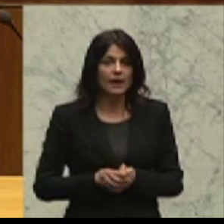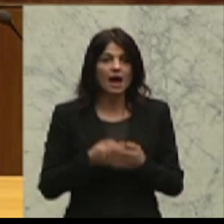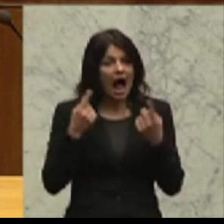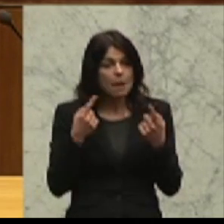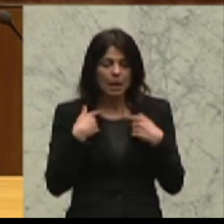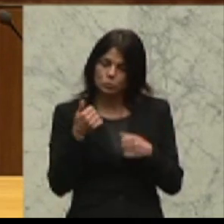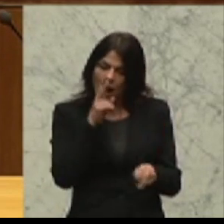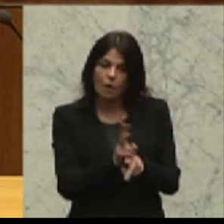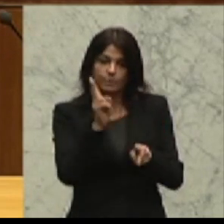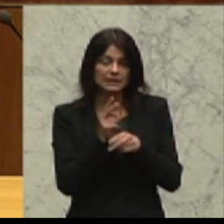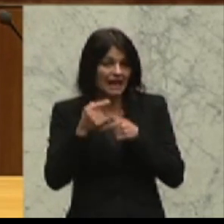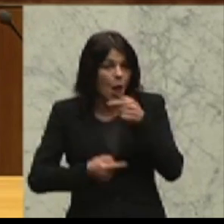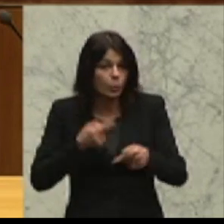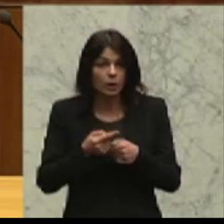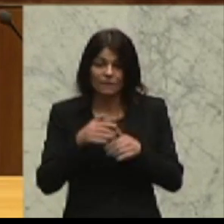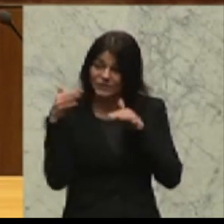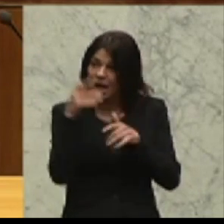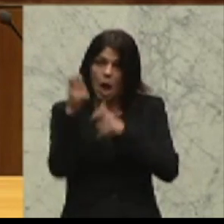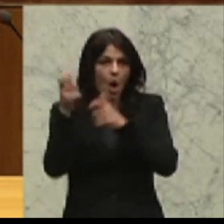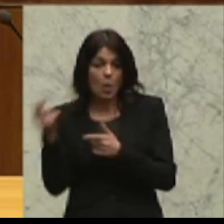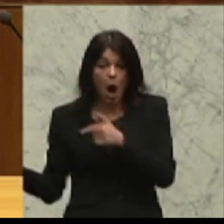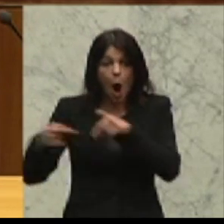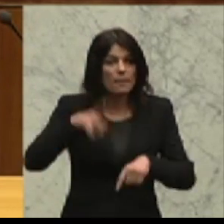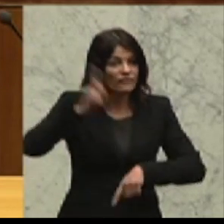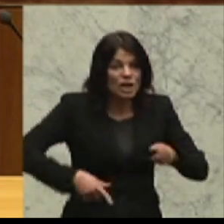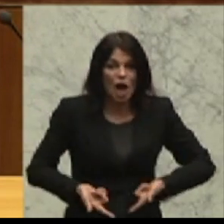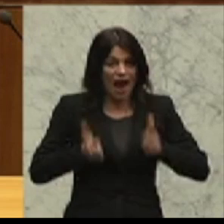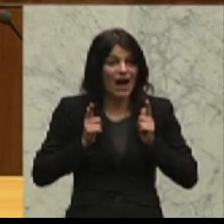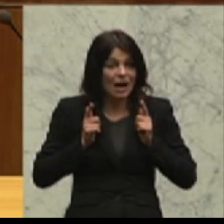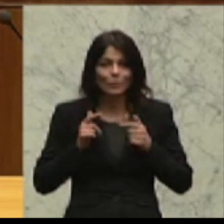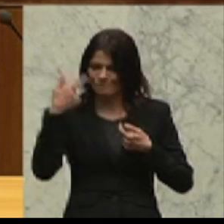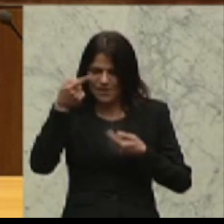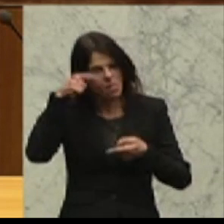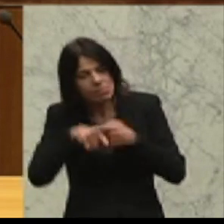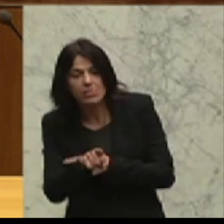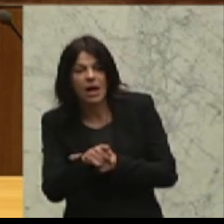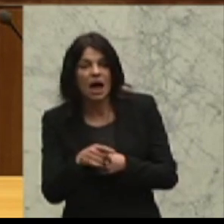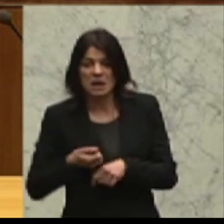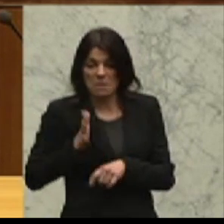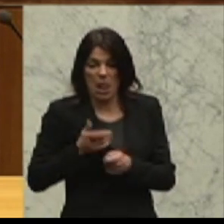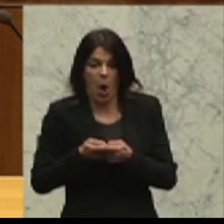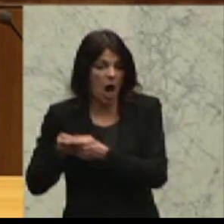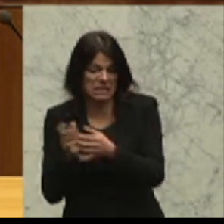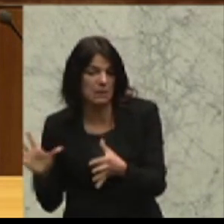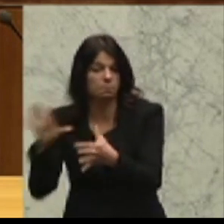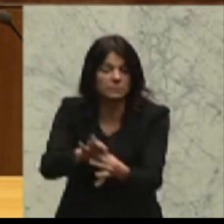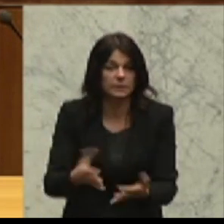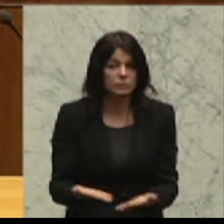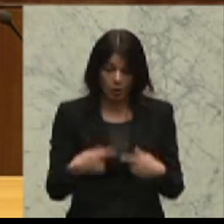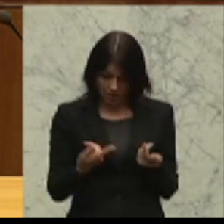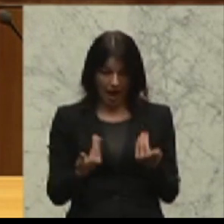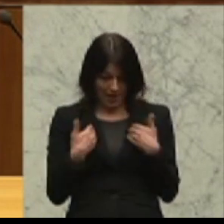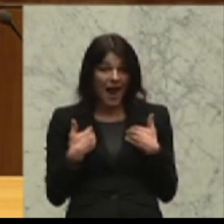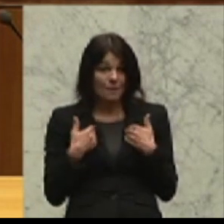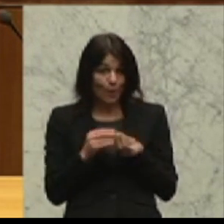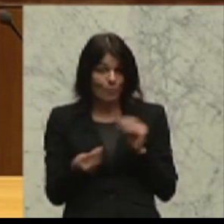sehr, sehr viele zu uns kommen mit falschen Erwartungen, in kriminelle Organisationen eingeschleust werden und wir dann hier die Zeche